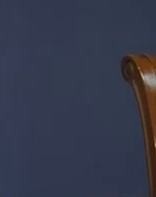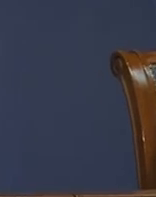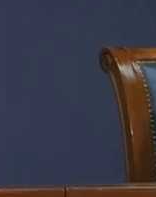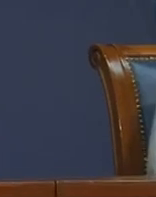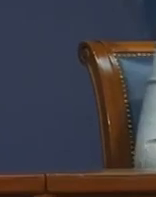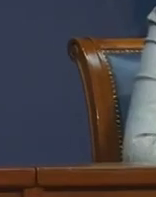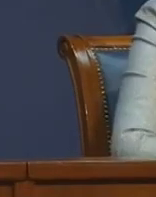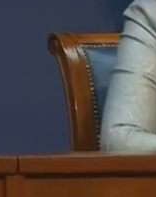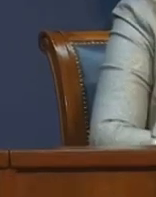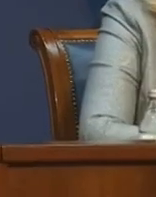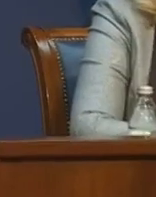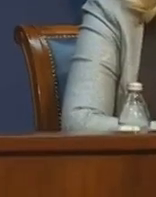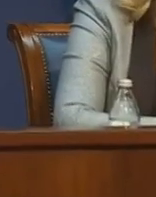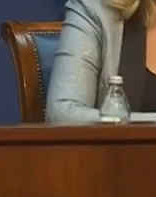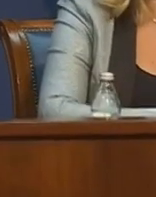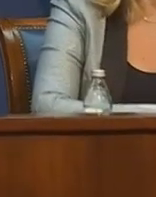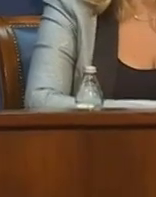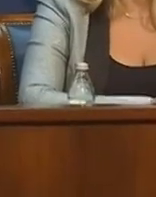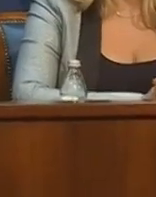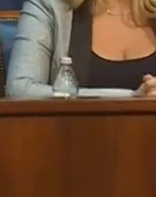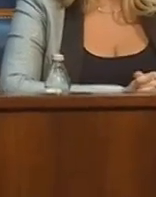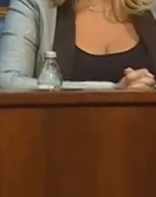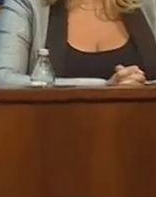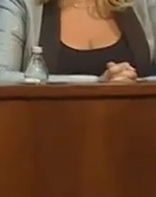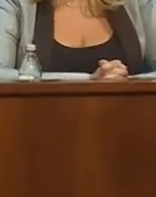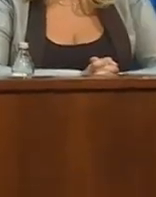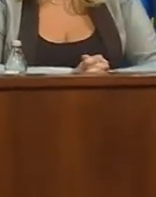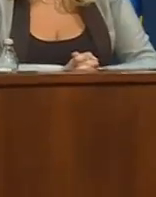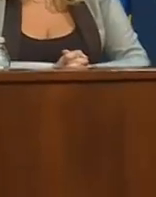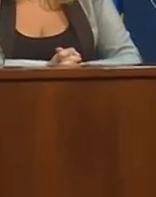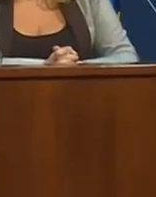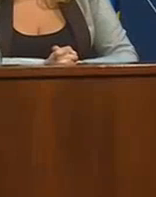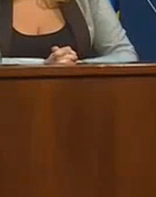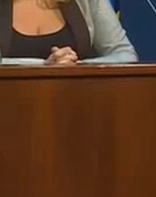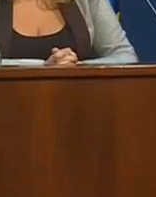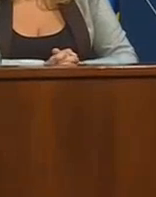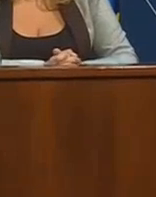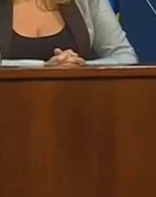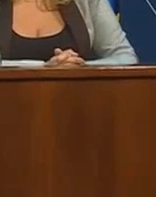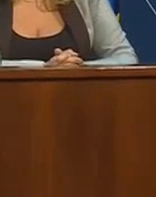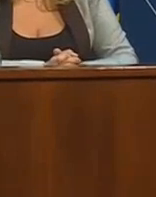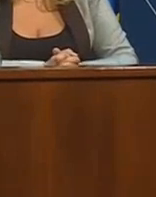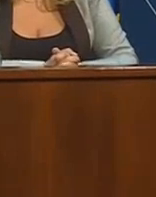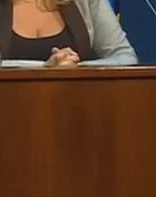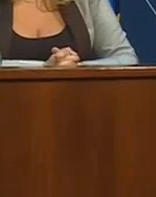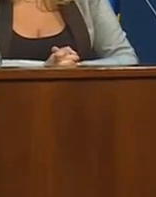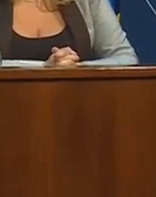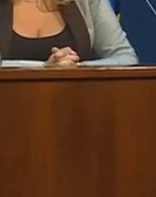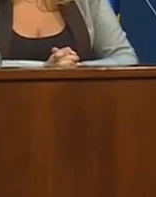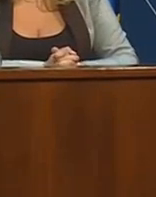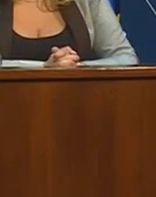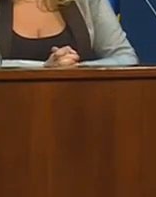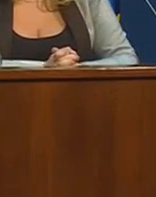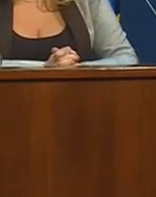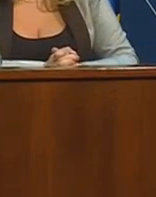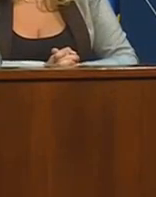zbog toga da ne bi došlo do prenošenja kontaminacija zgrade i tako dalje šta se dešava koliko sad shvatam planirate da vodite ove